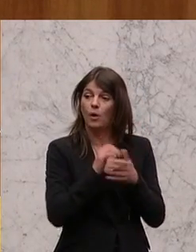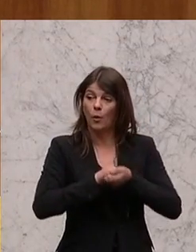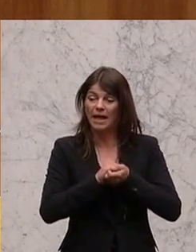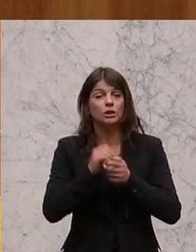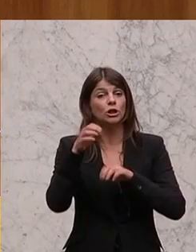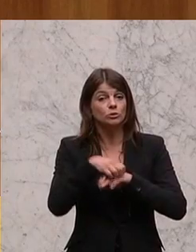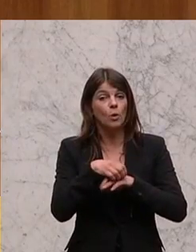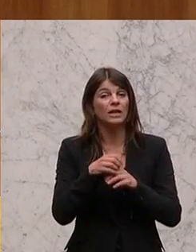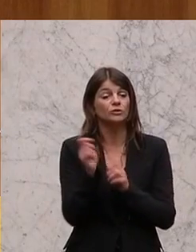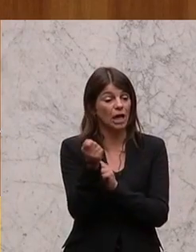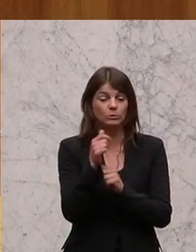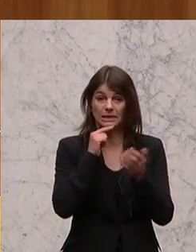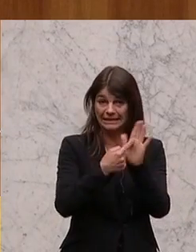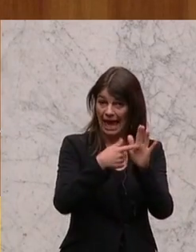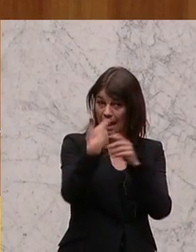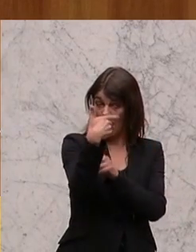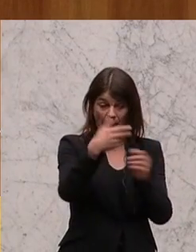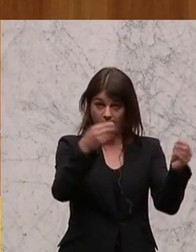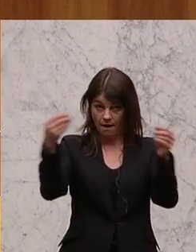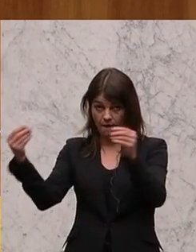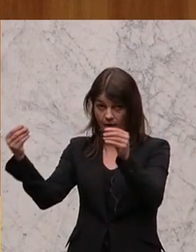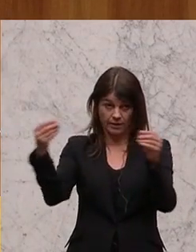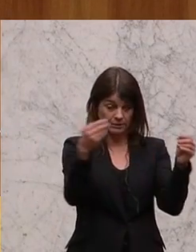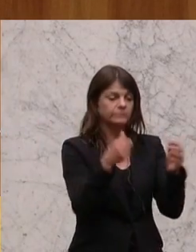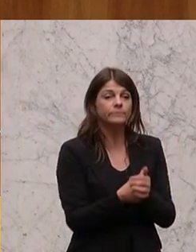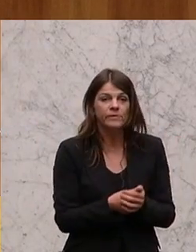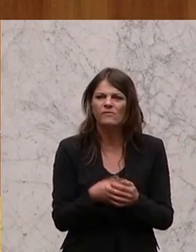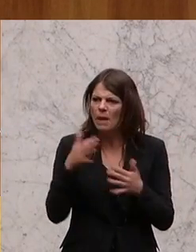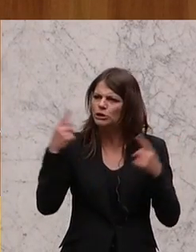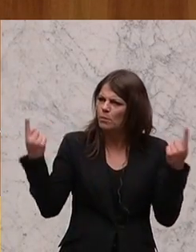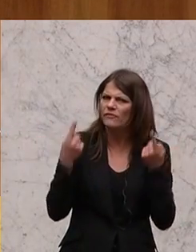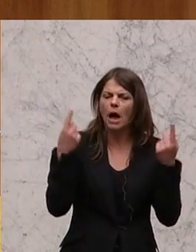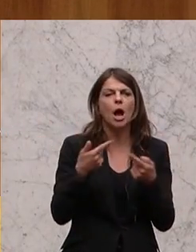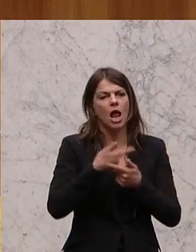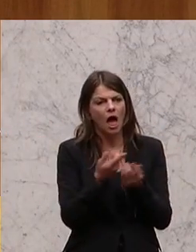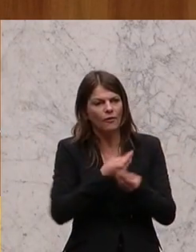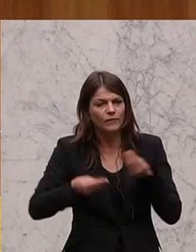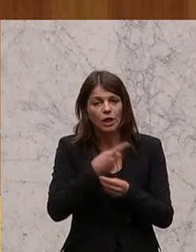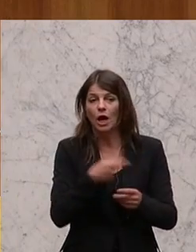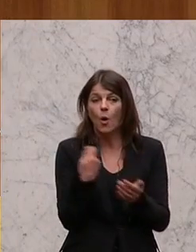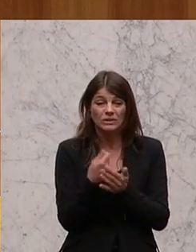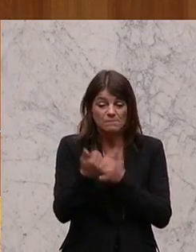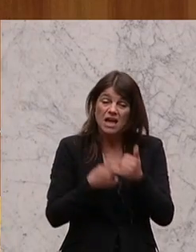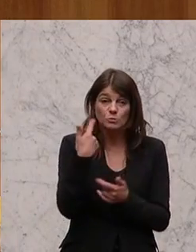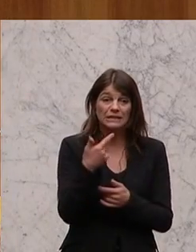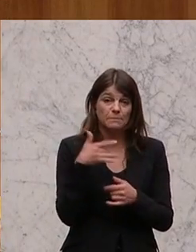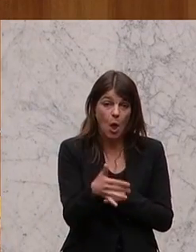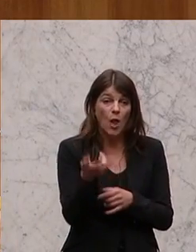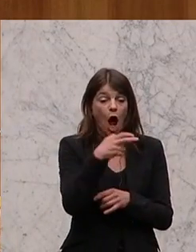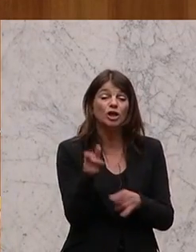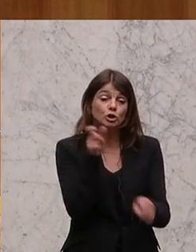gesagt hat, immer wieder in die Kamera zeigen. Dieses Zeichen, was am meisten beworben wird, was den Landwirten 20 Millionen Euro pro Jahr kostet,